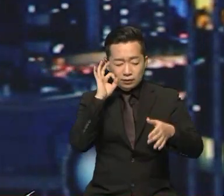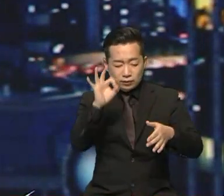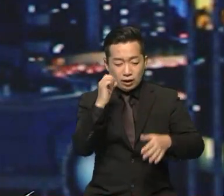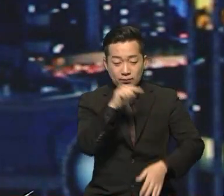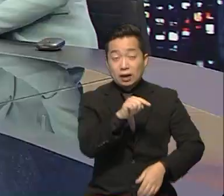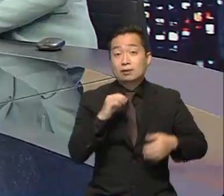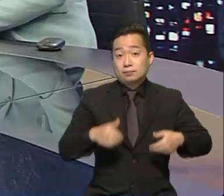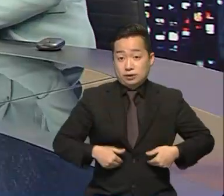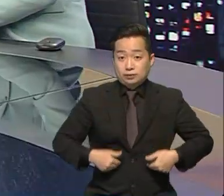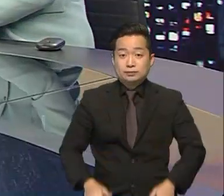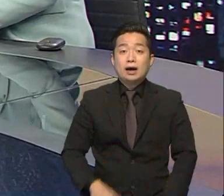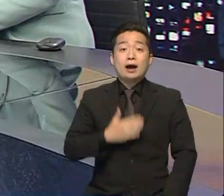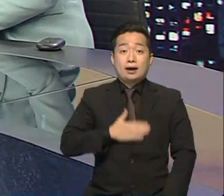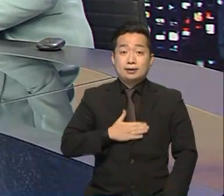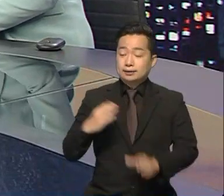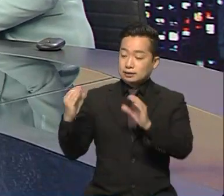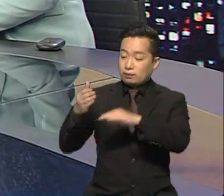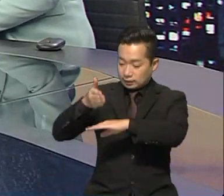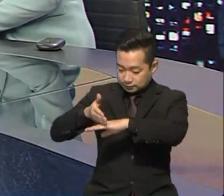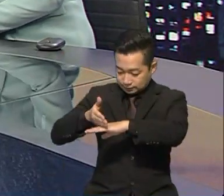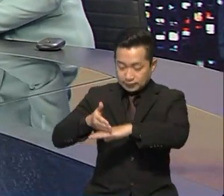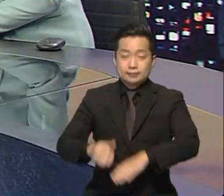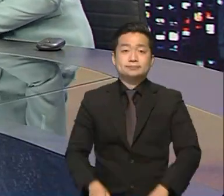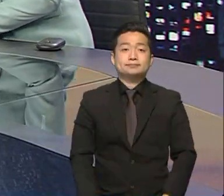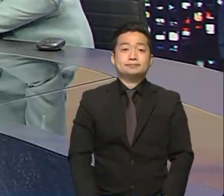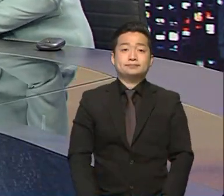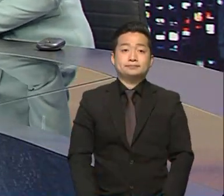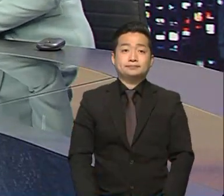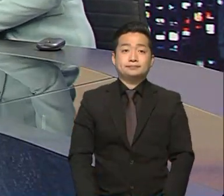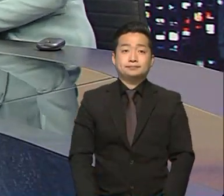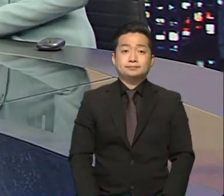같습니다. 네, 알겠습니다. 조동찬 의학전문기자였습니다.